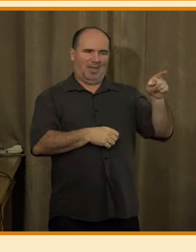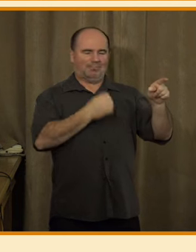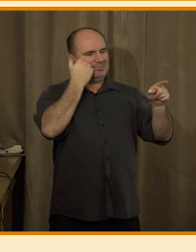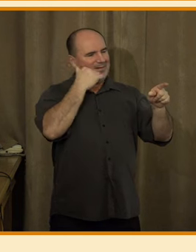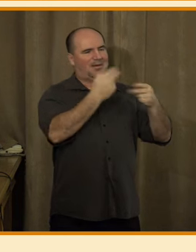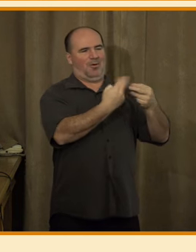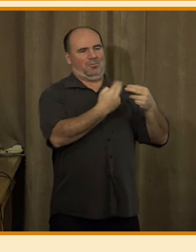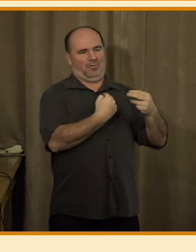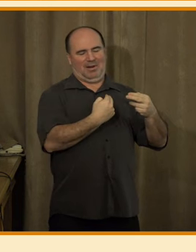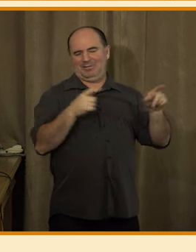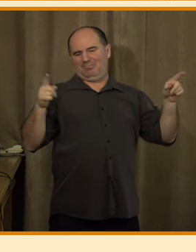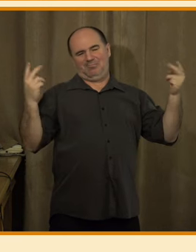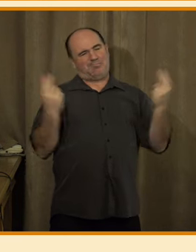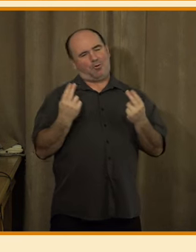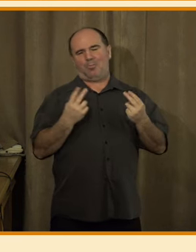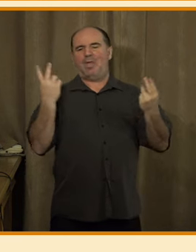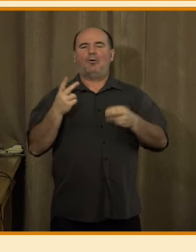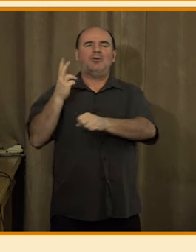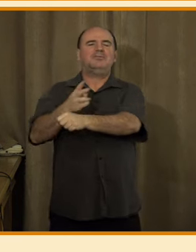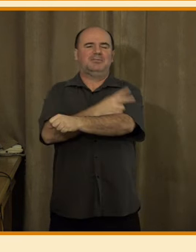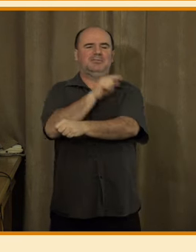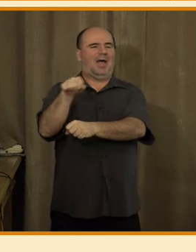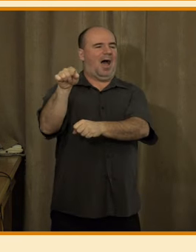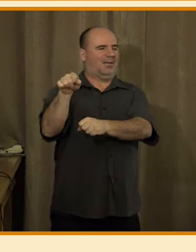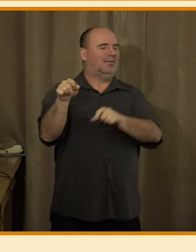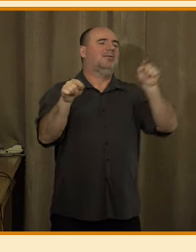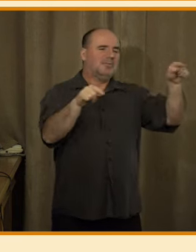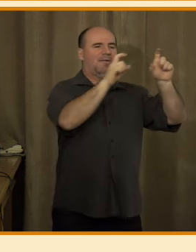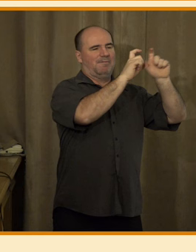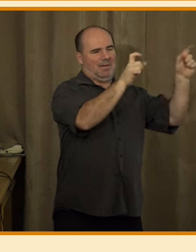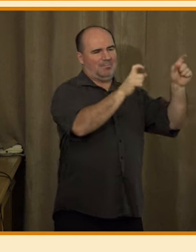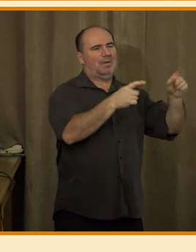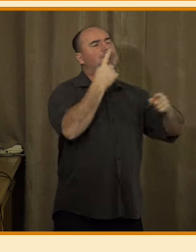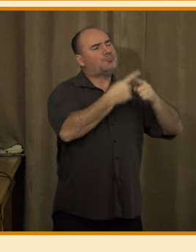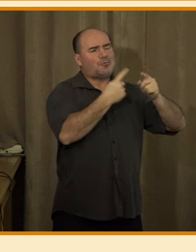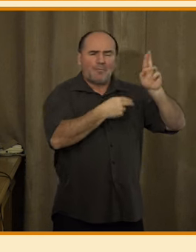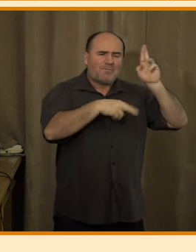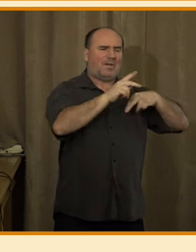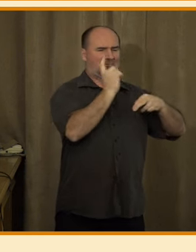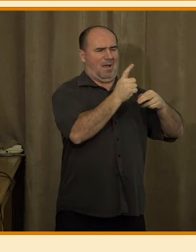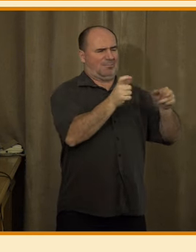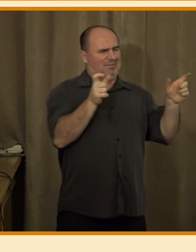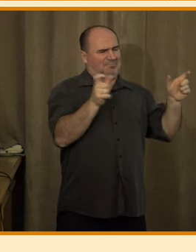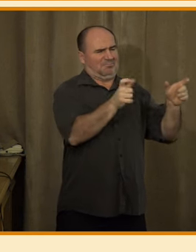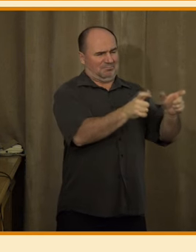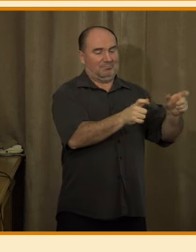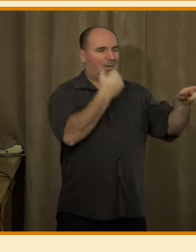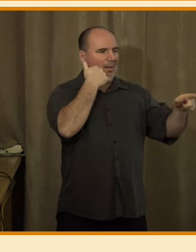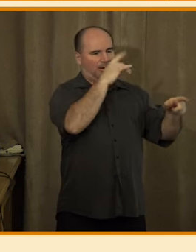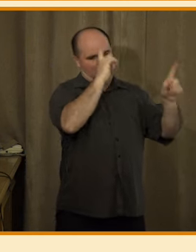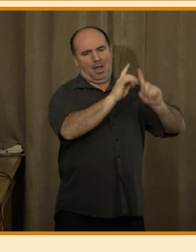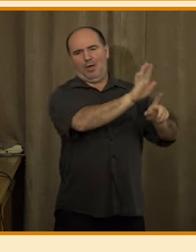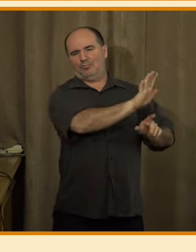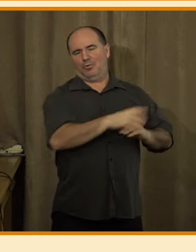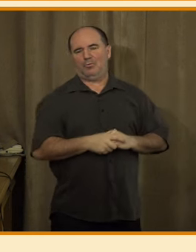státu, ale ta čísla pro tu regulaci byla nepatrně vyšší. Takže pro lidi je přijatelnější,